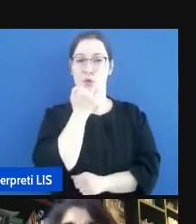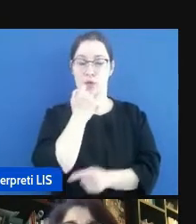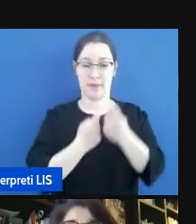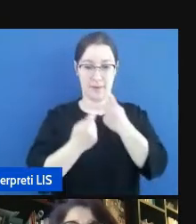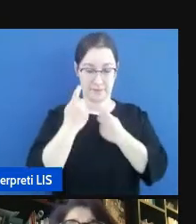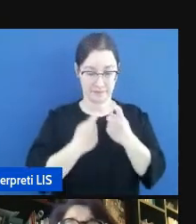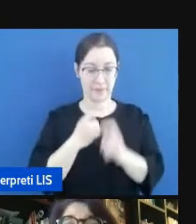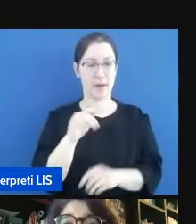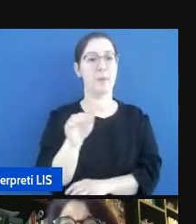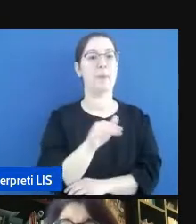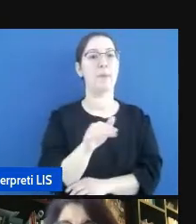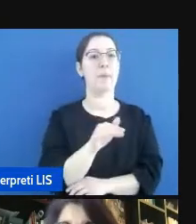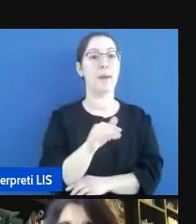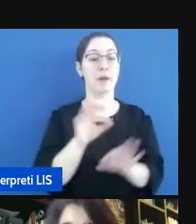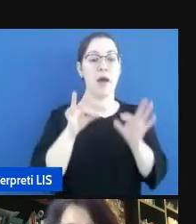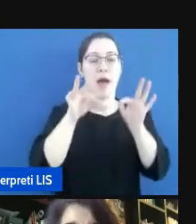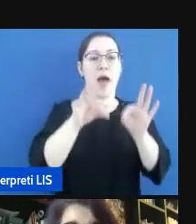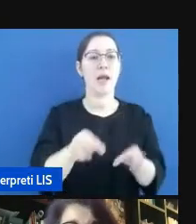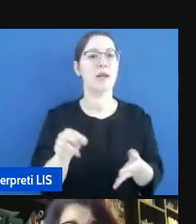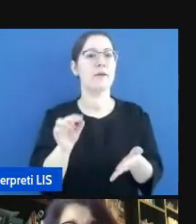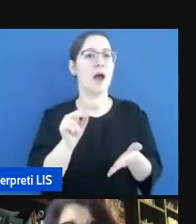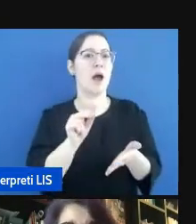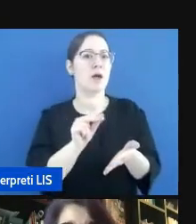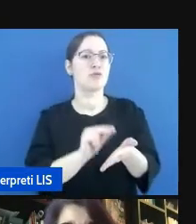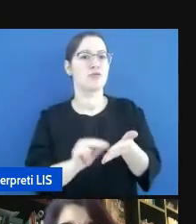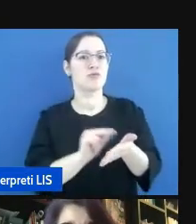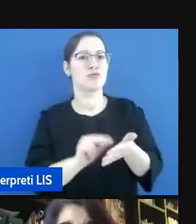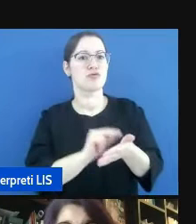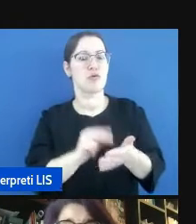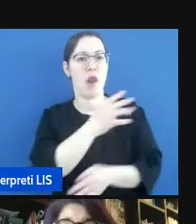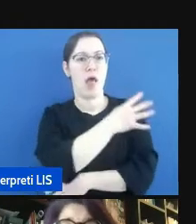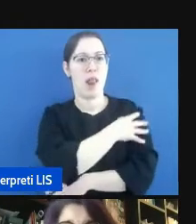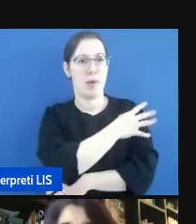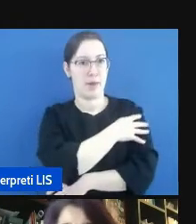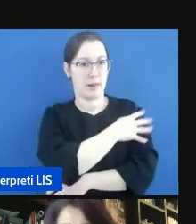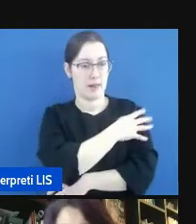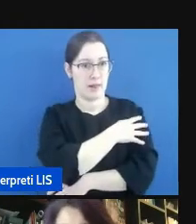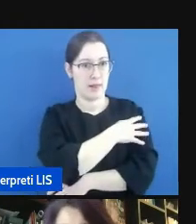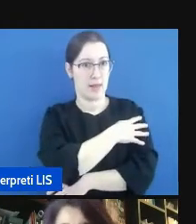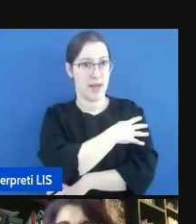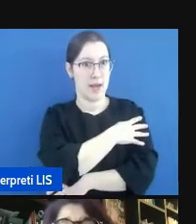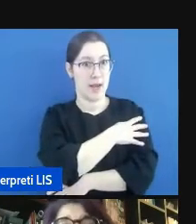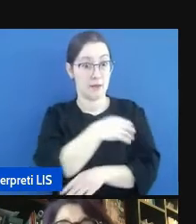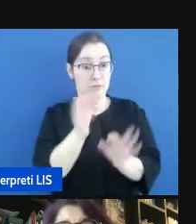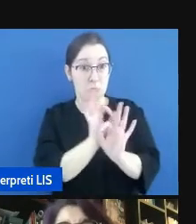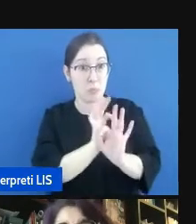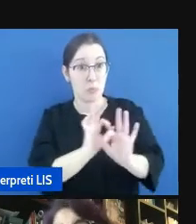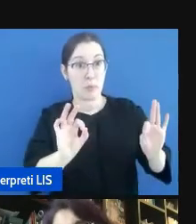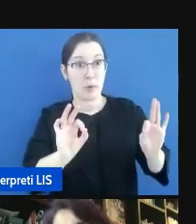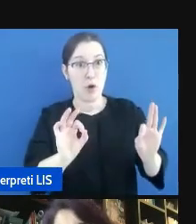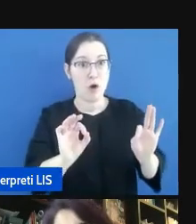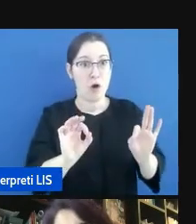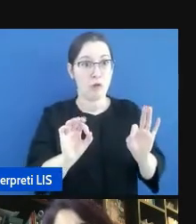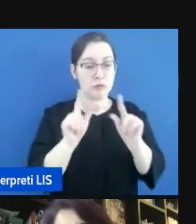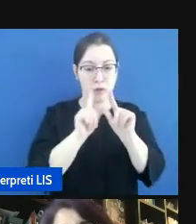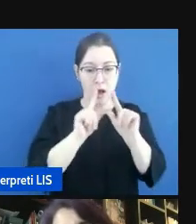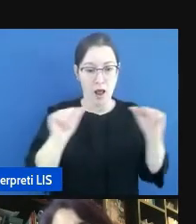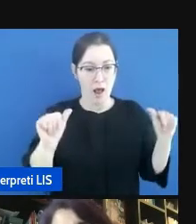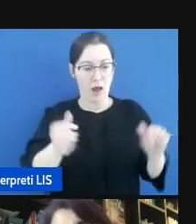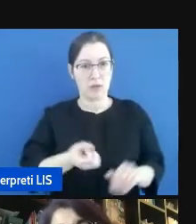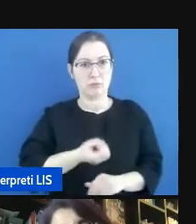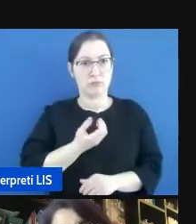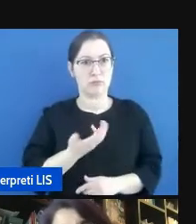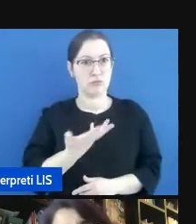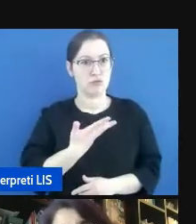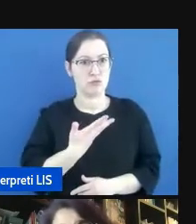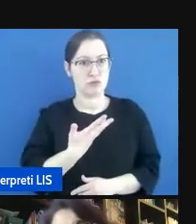il bambino arriva alle scuole elementari, che già conosce la lingua, bisogna cominciare a chiedersi che